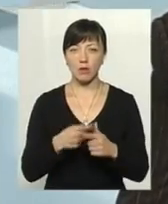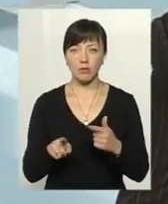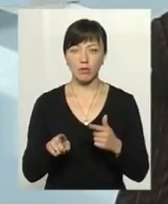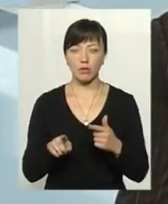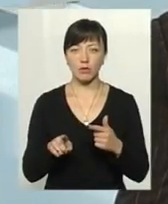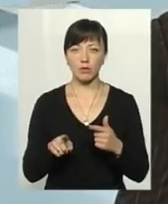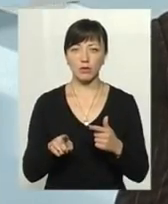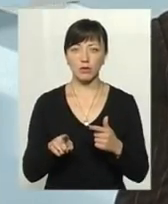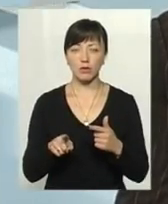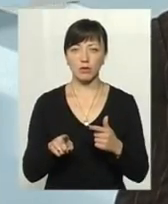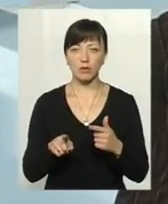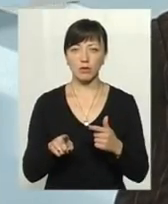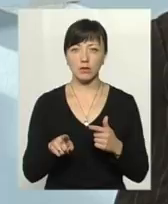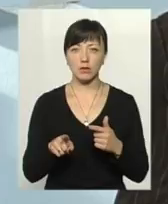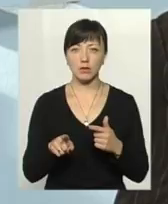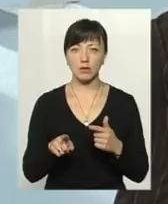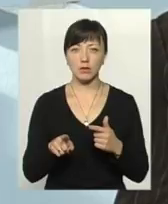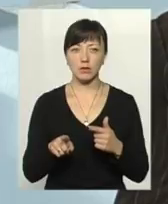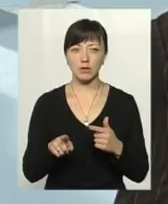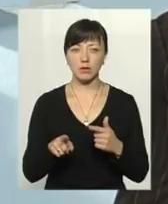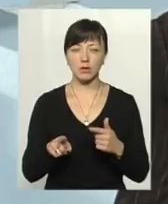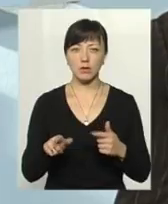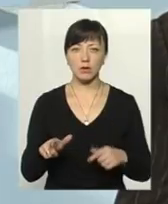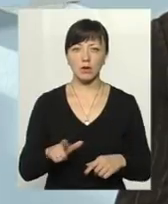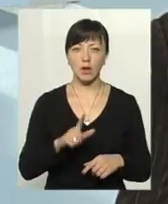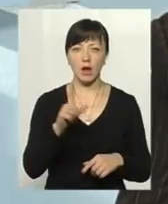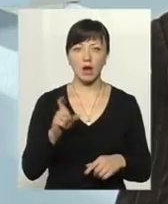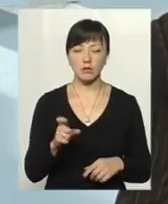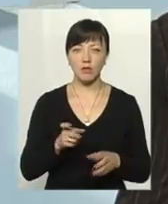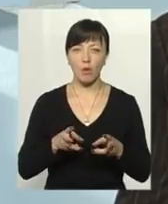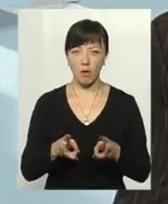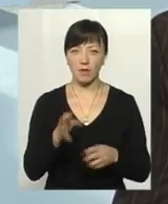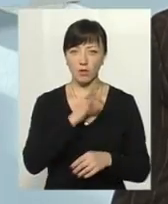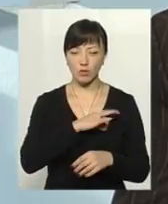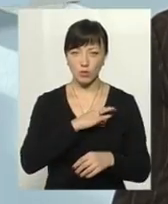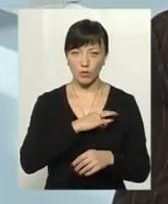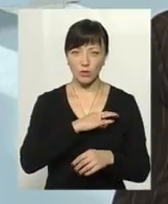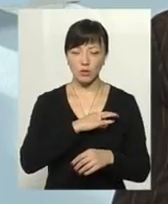для газового опалення використовується,